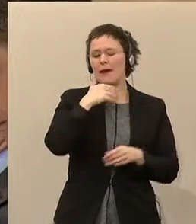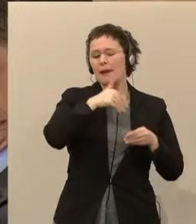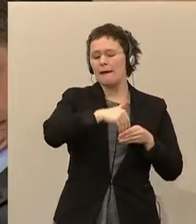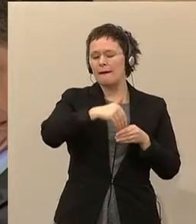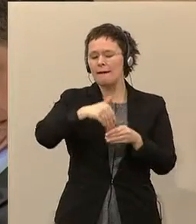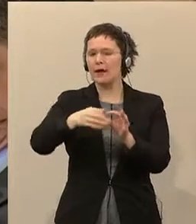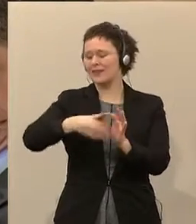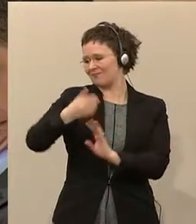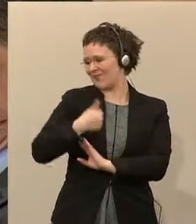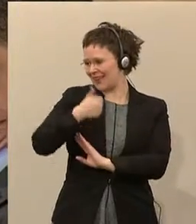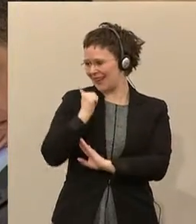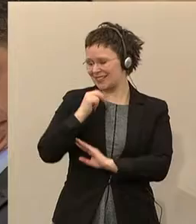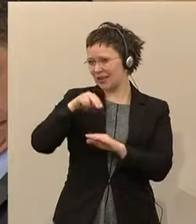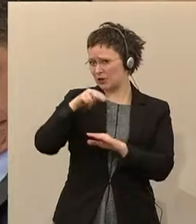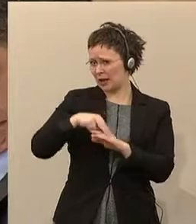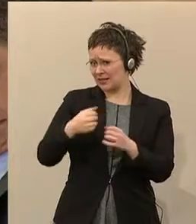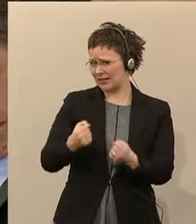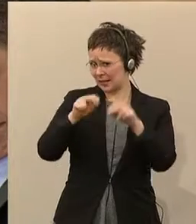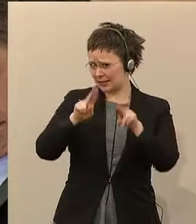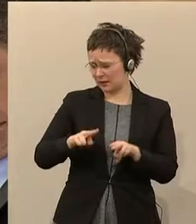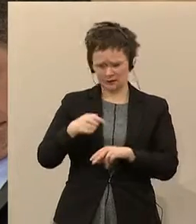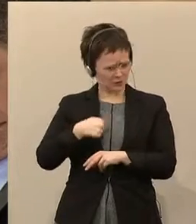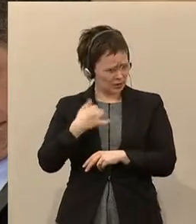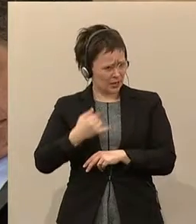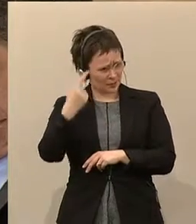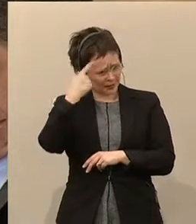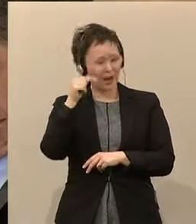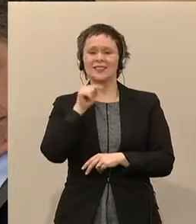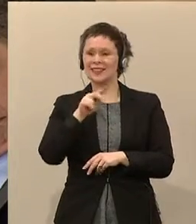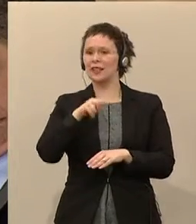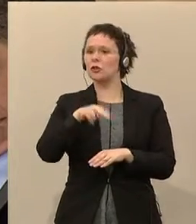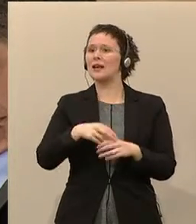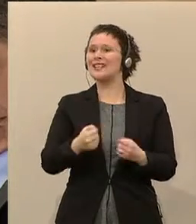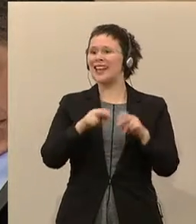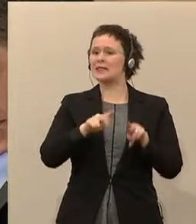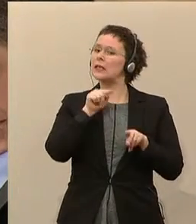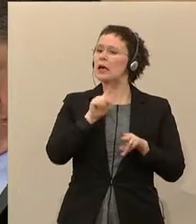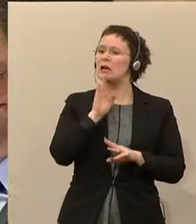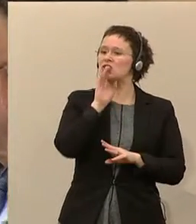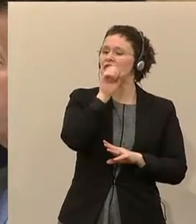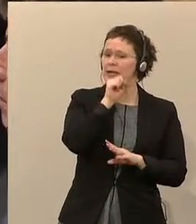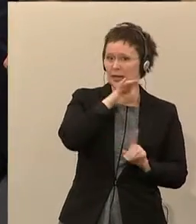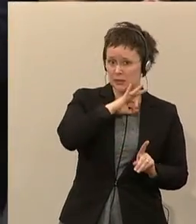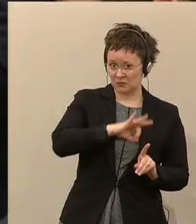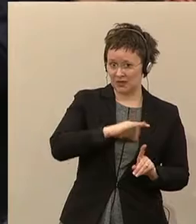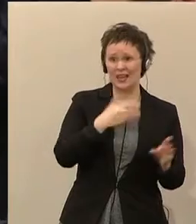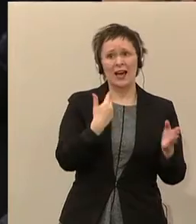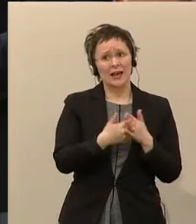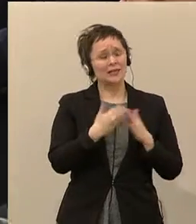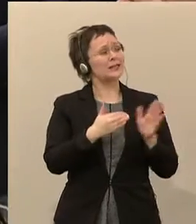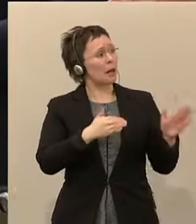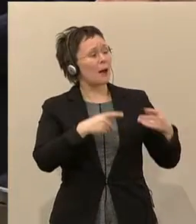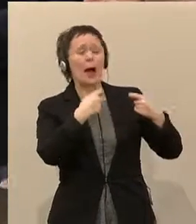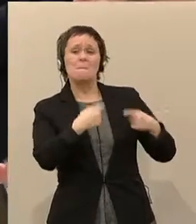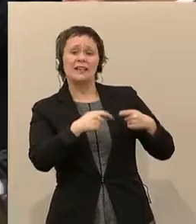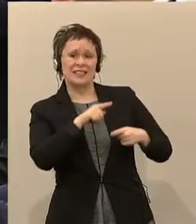Mir ist immer bekannt gewesen, dass der Nationalen Sicherheitsrat unter Verschwiegenheit liegt. Ich bitte da, den Präsidenten zu prüfen, ob die Aussagen,